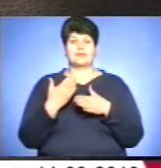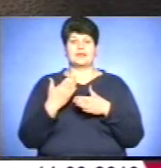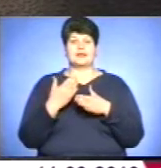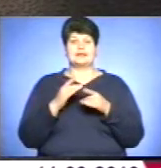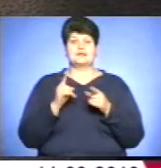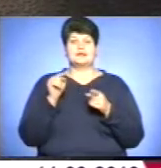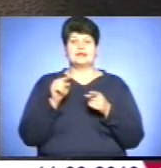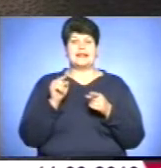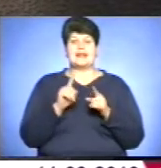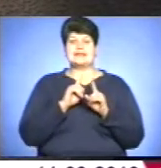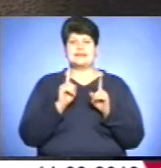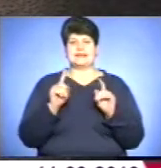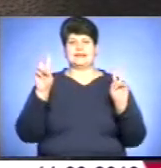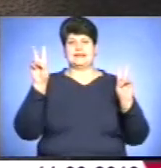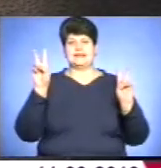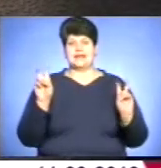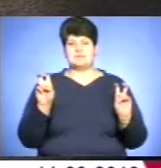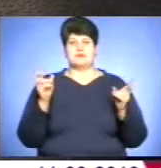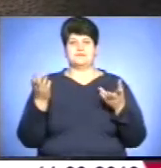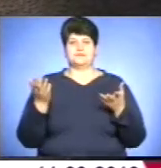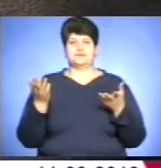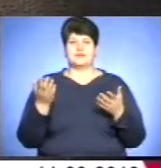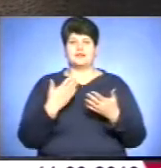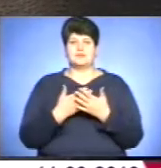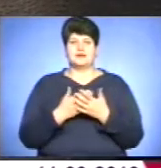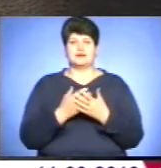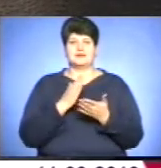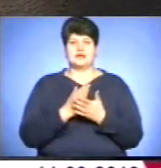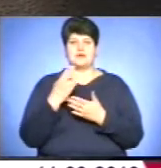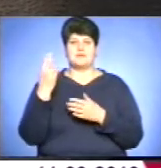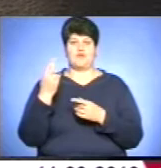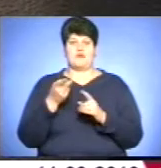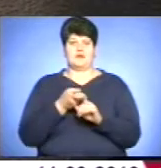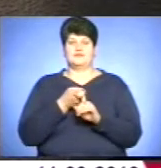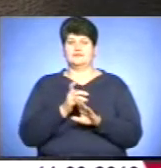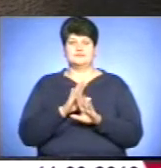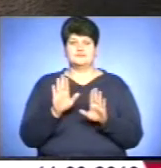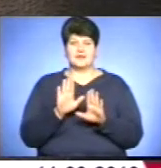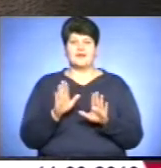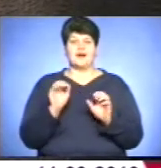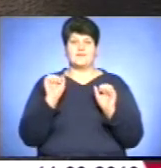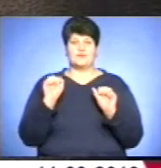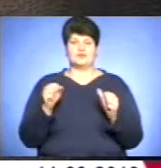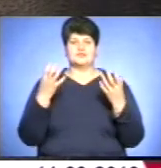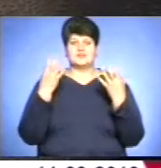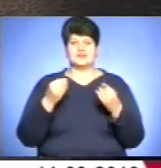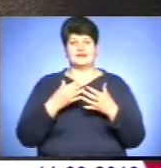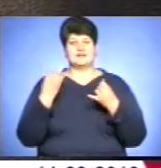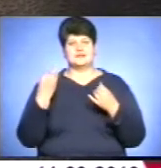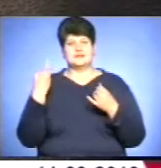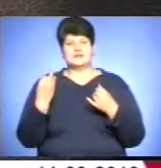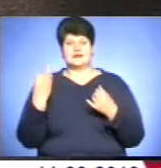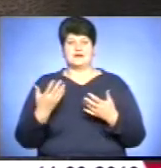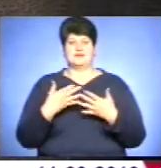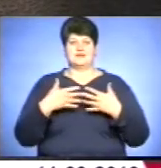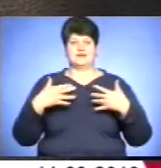тільки на такі теми, які належать до малювання, але й на інші цікаві